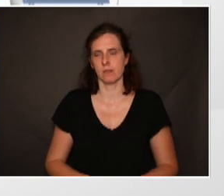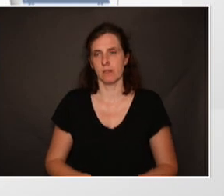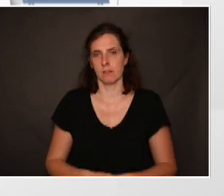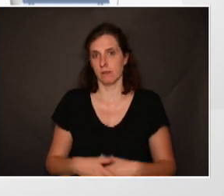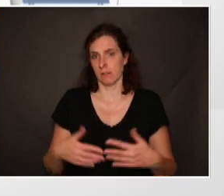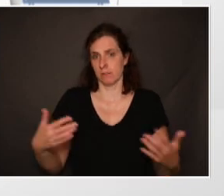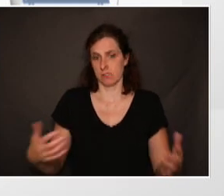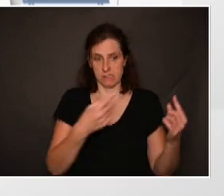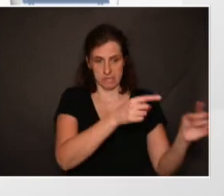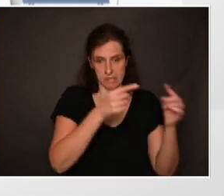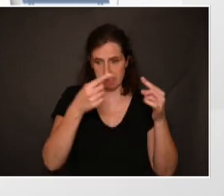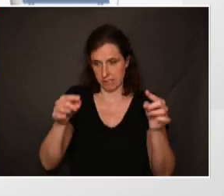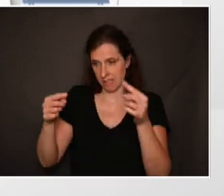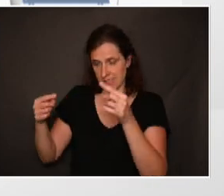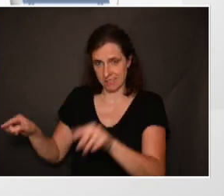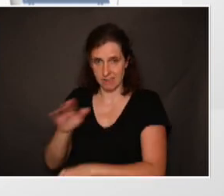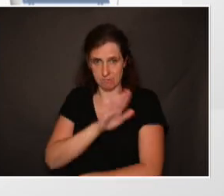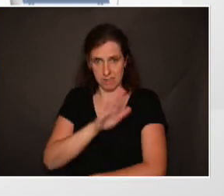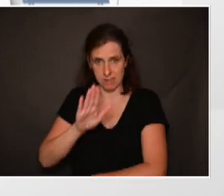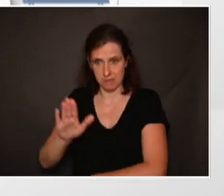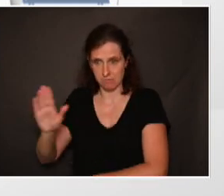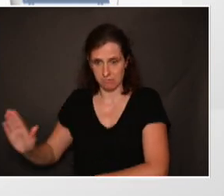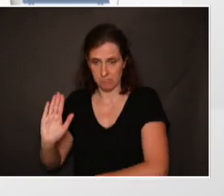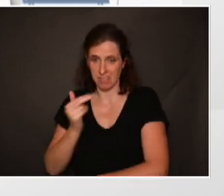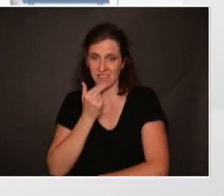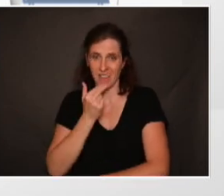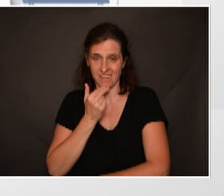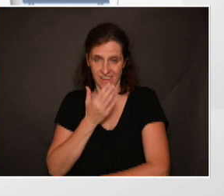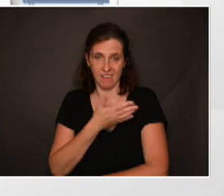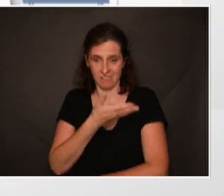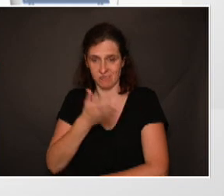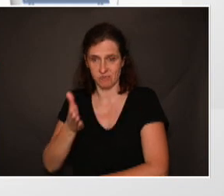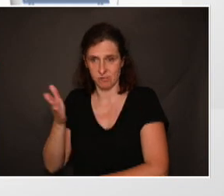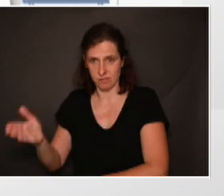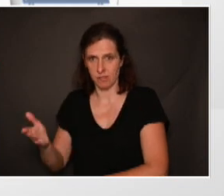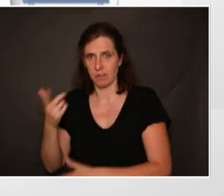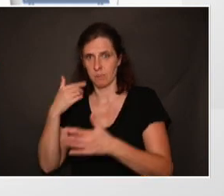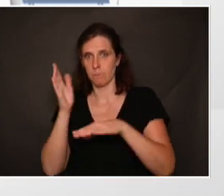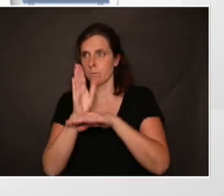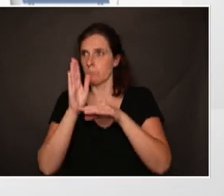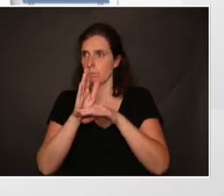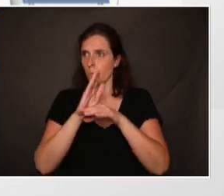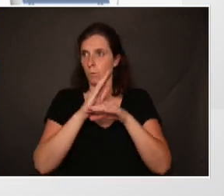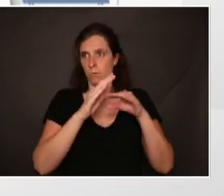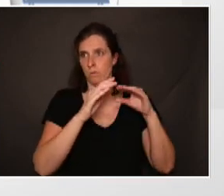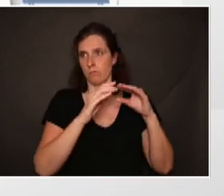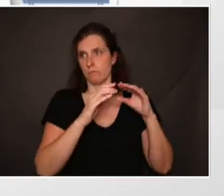Ces différentes étapes de qualité du vieillissement sont représentées par une